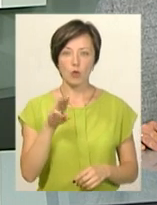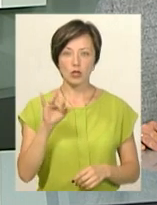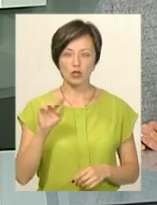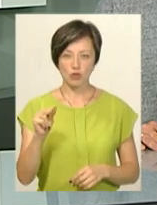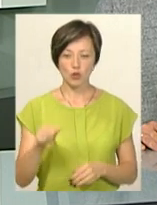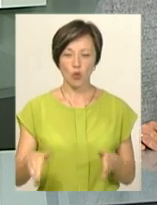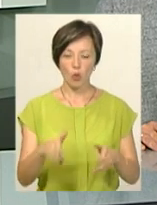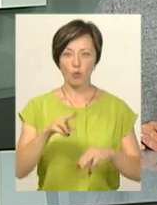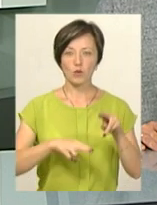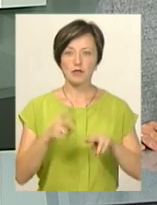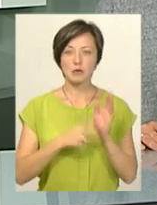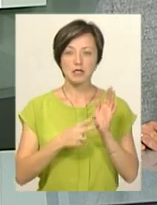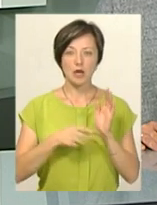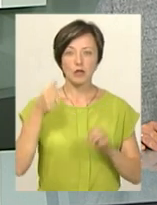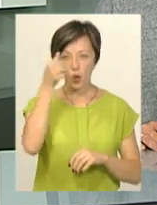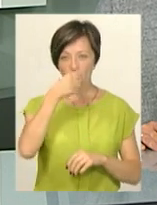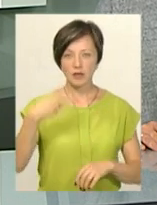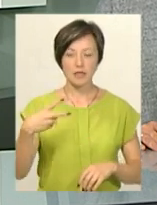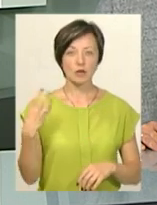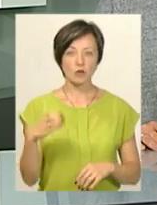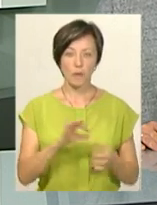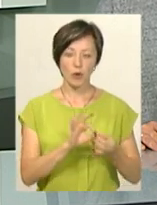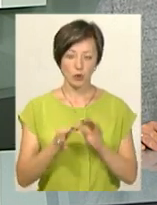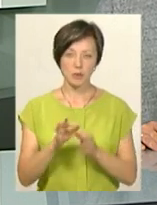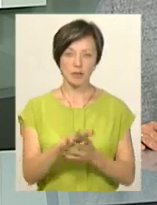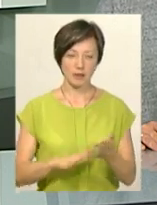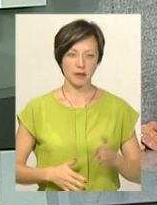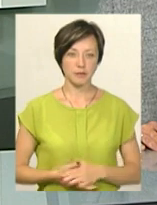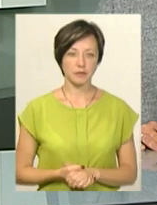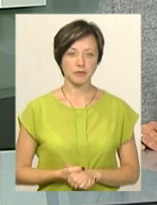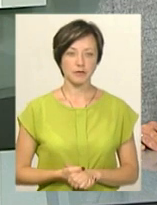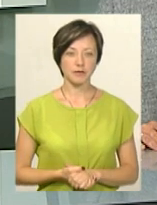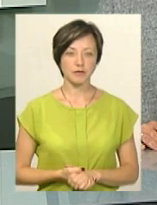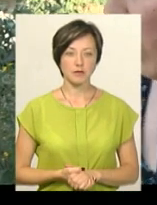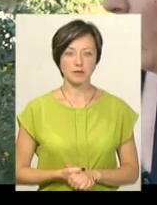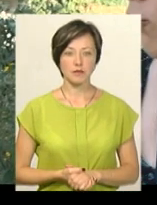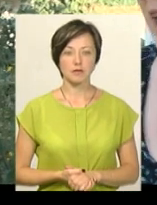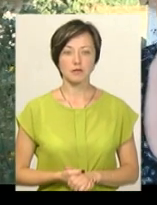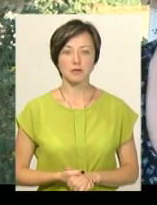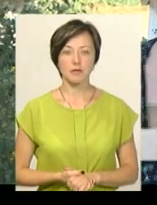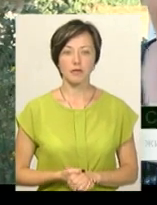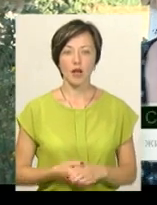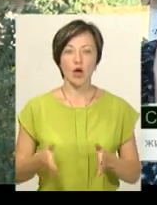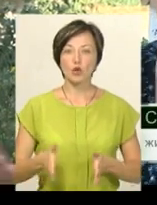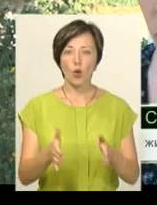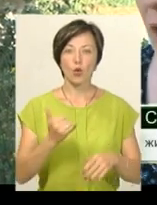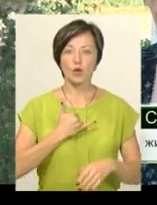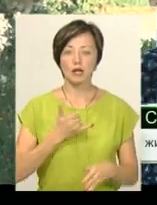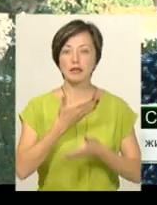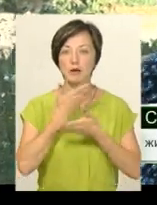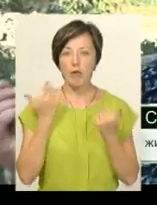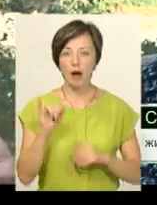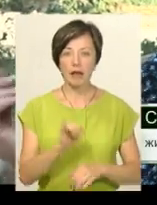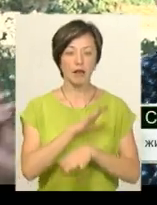побудували у 70-х роках 20-го століття. Подробиці у сюжеті Михайла Жили. Дороги в нас нема і не було.